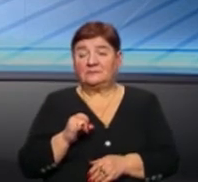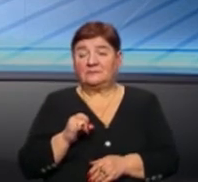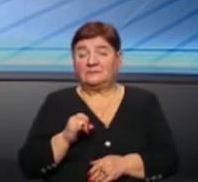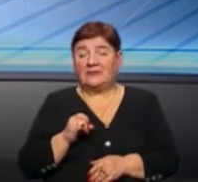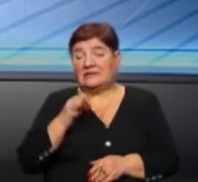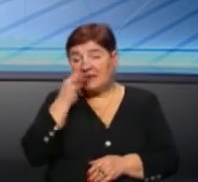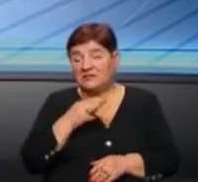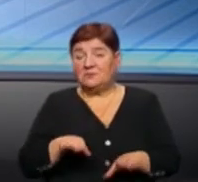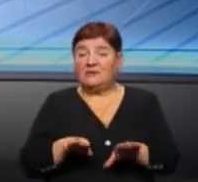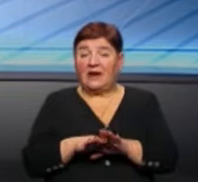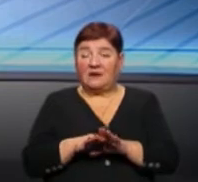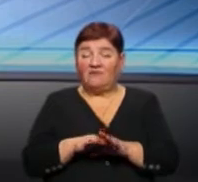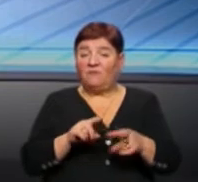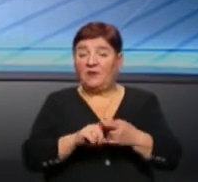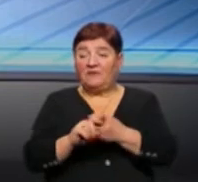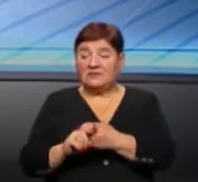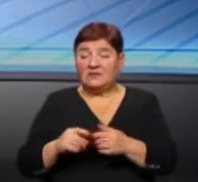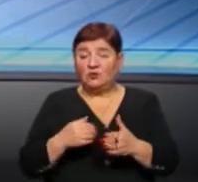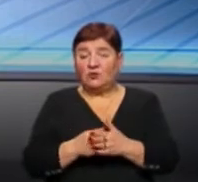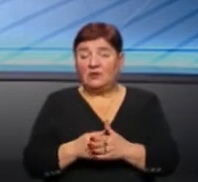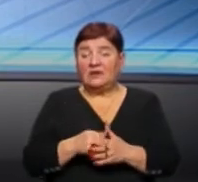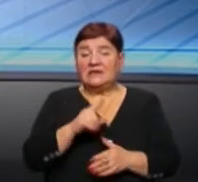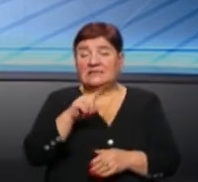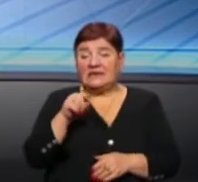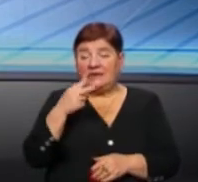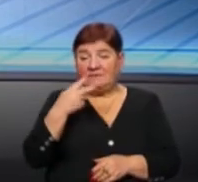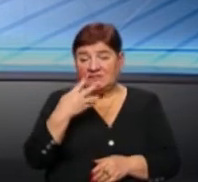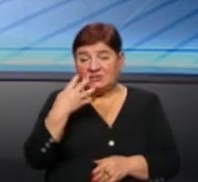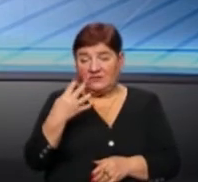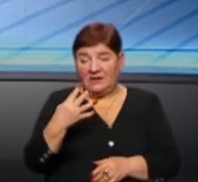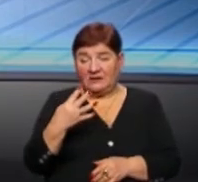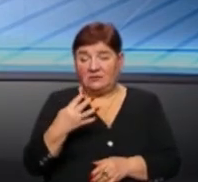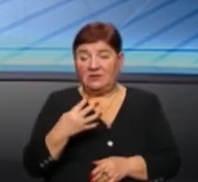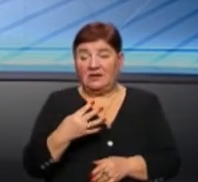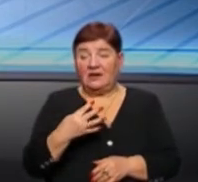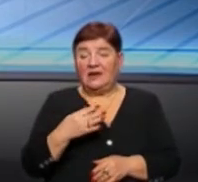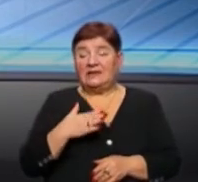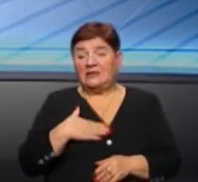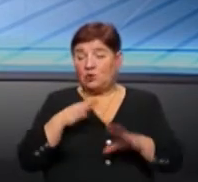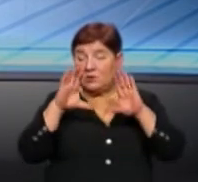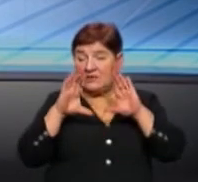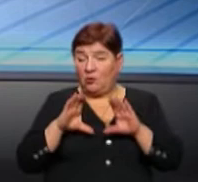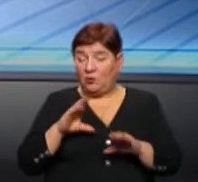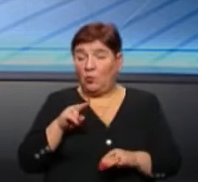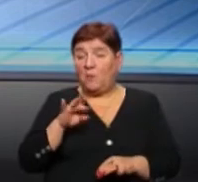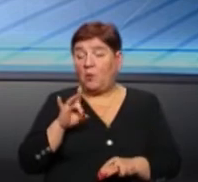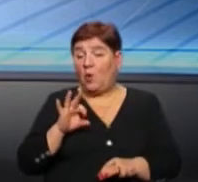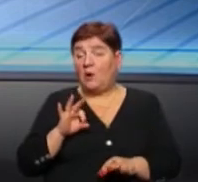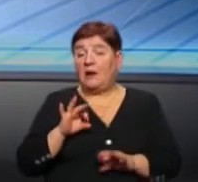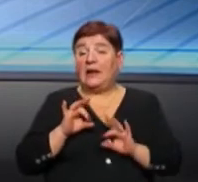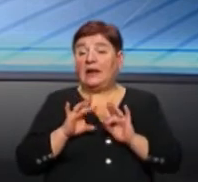скажімо так, в прив'язці до статті 24, прямодин нашого закону про рекламу.